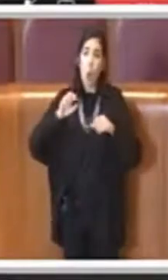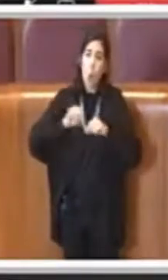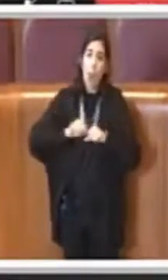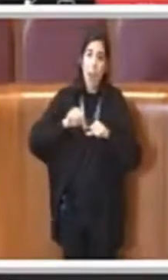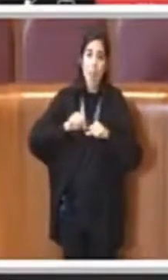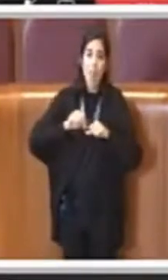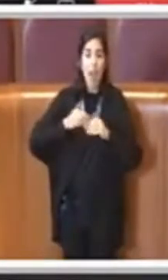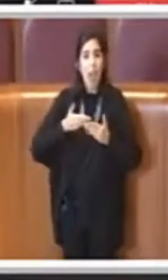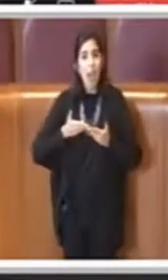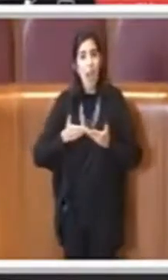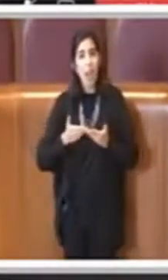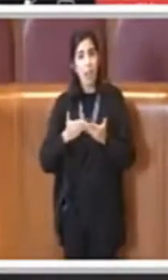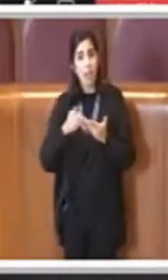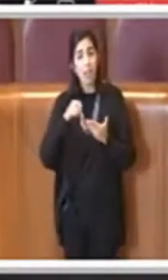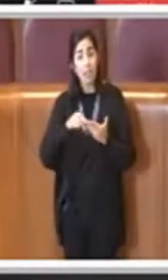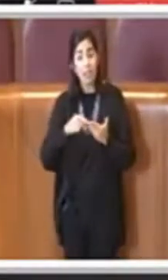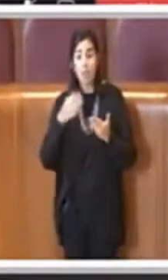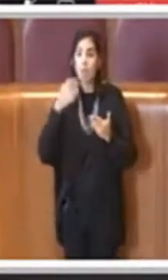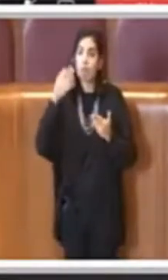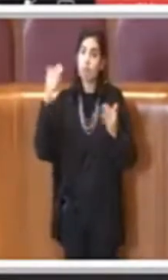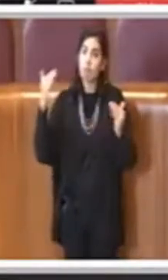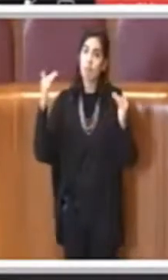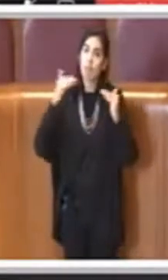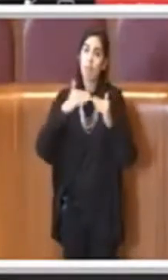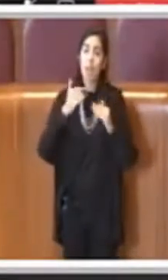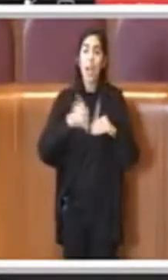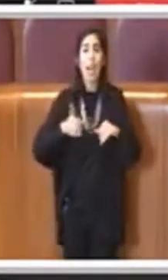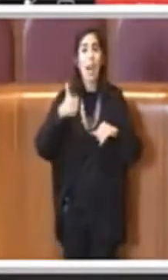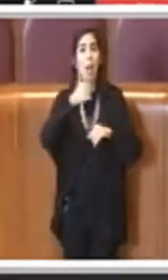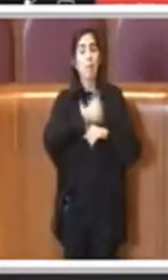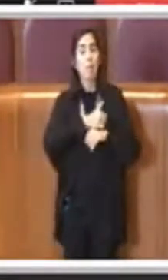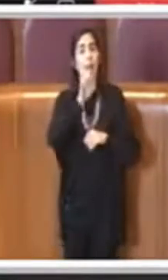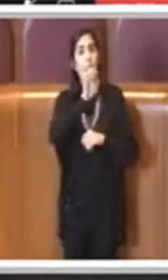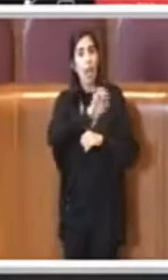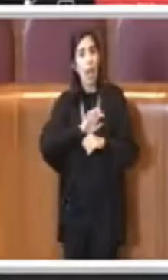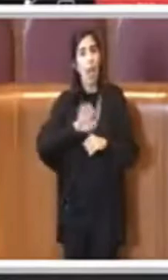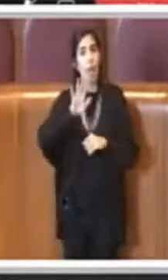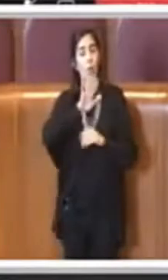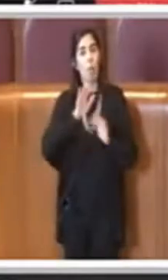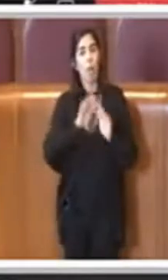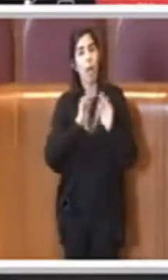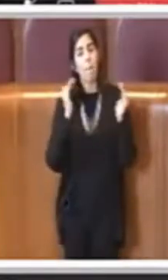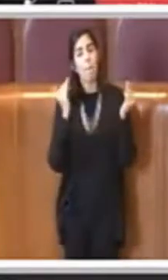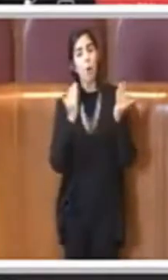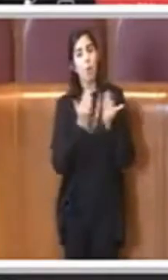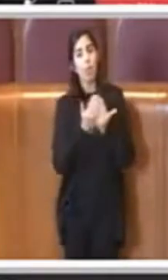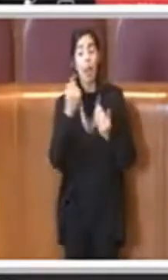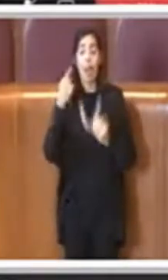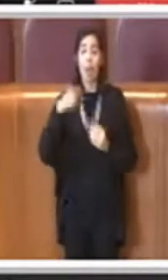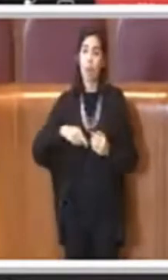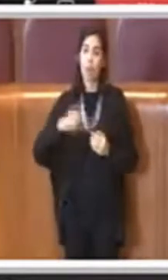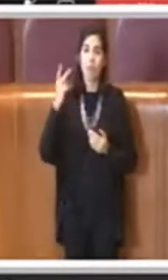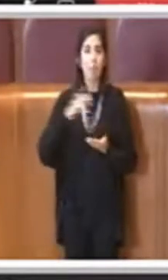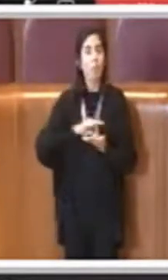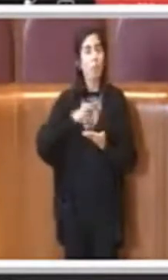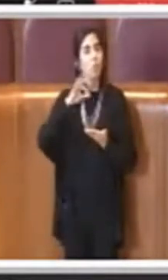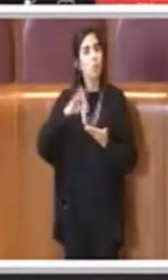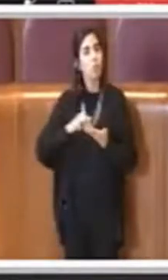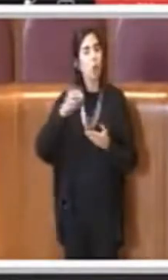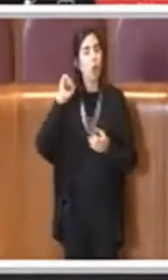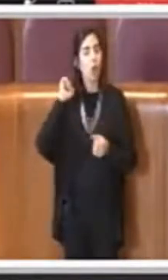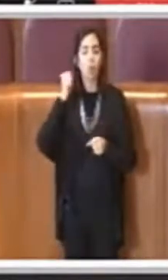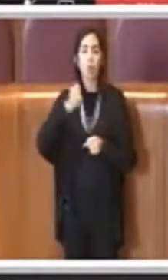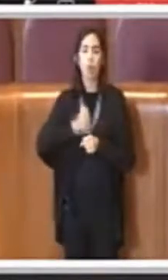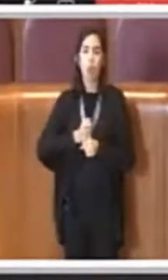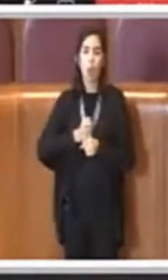livello di una capitale europea e mondiale. E questo è veramente un giorno storico, un momento storico,